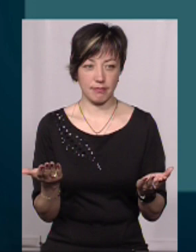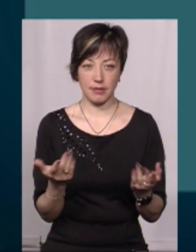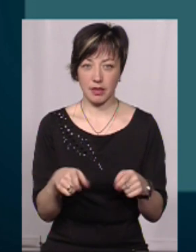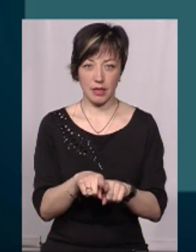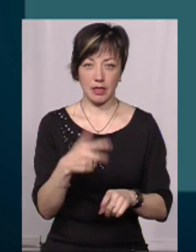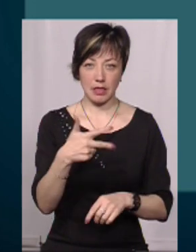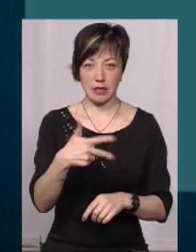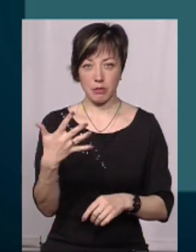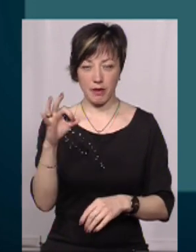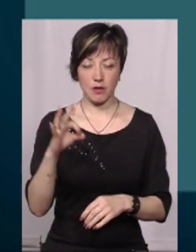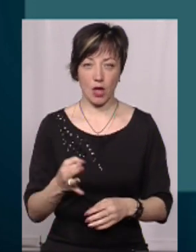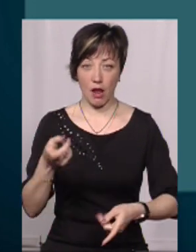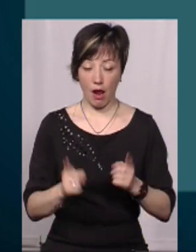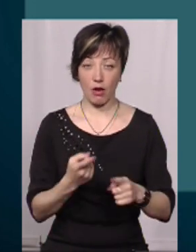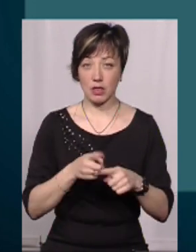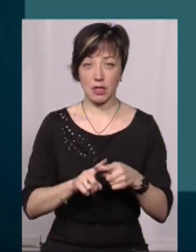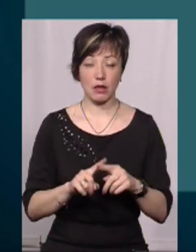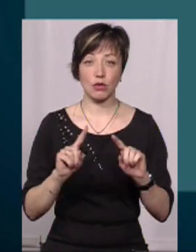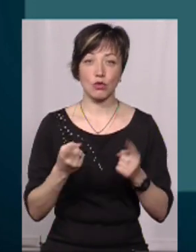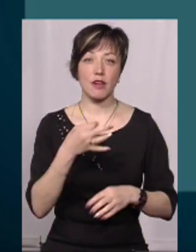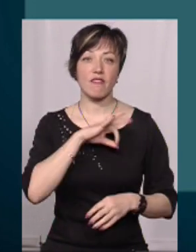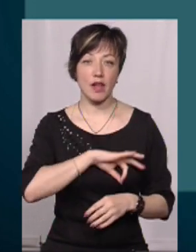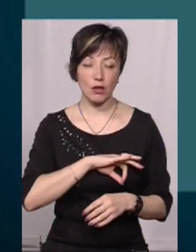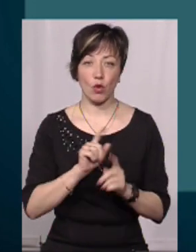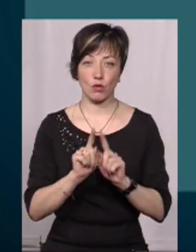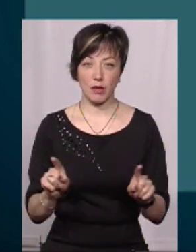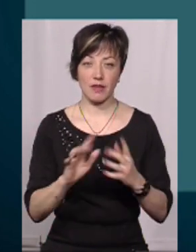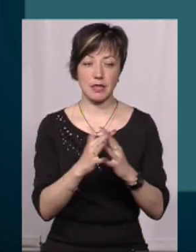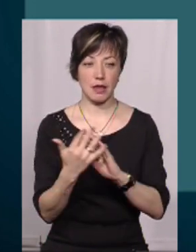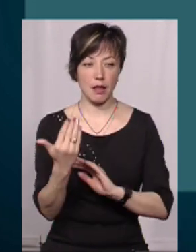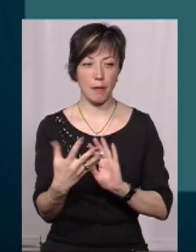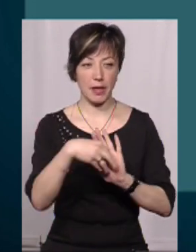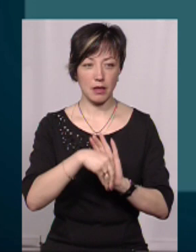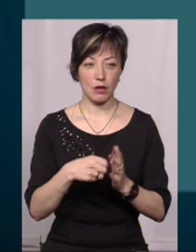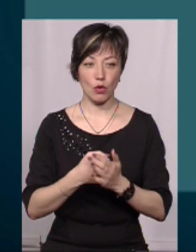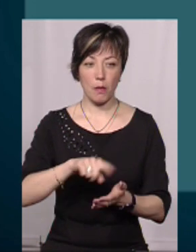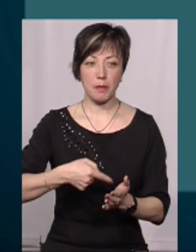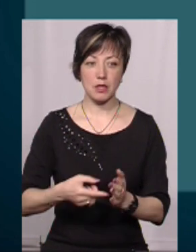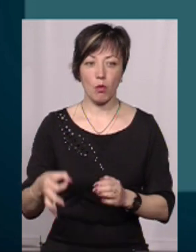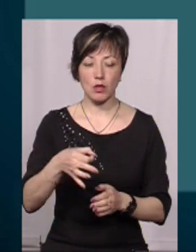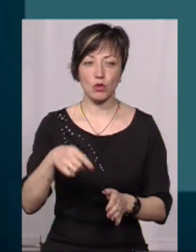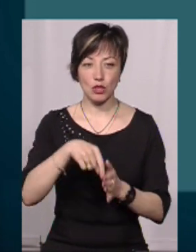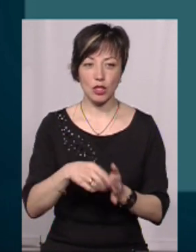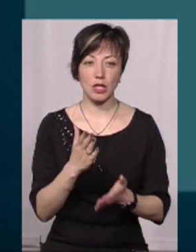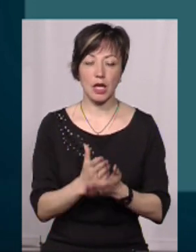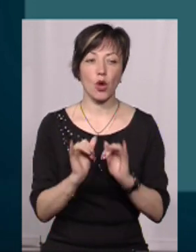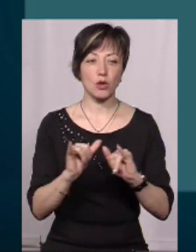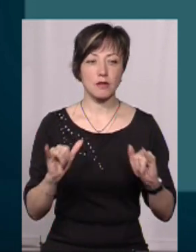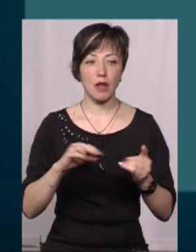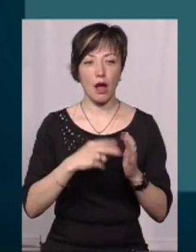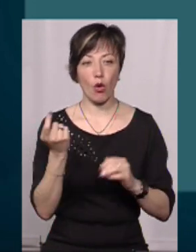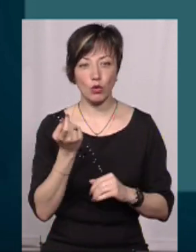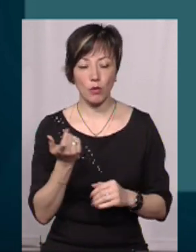-35. Якщо взяти реально, то це надзвичайно вигідно. Особливо селам приєднатися до міста обласного значення, в яких є розвинута